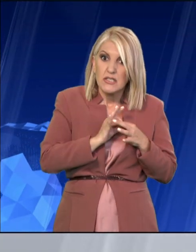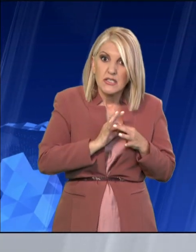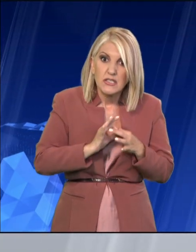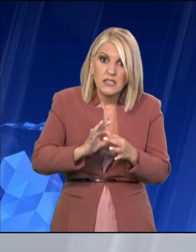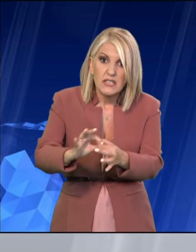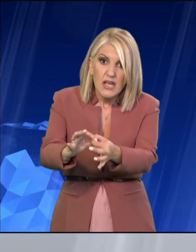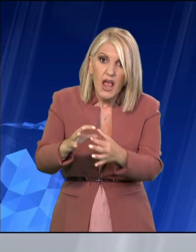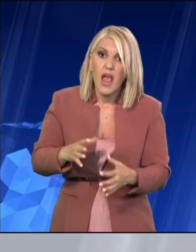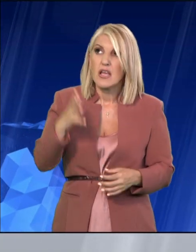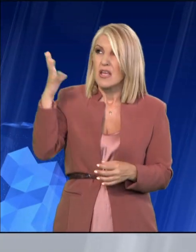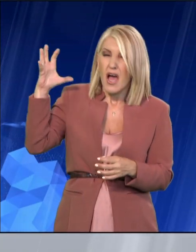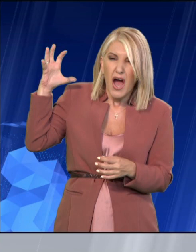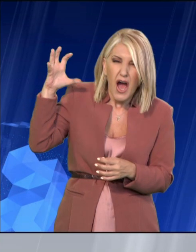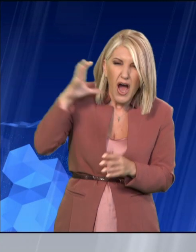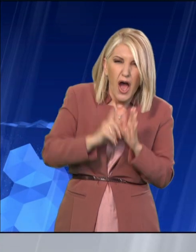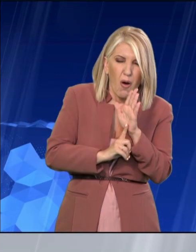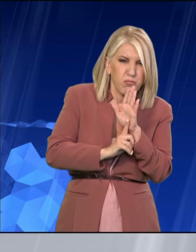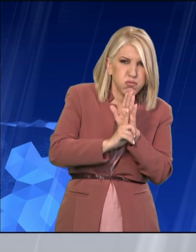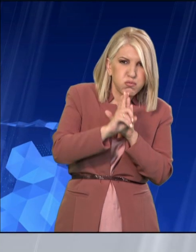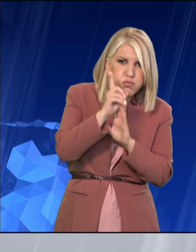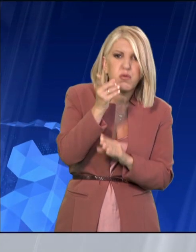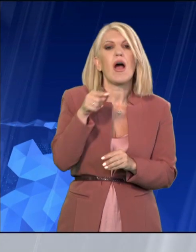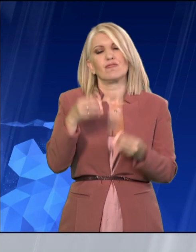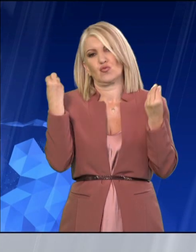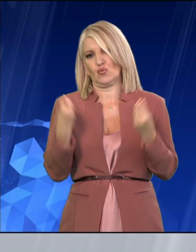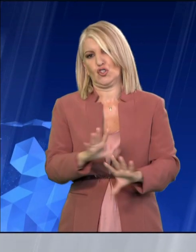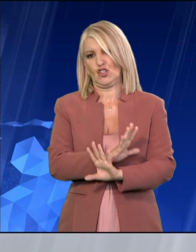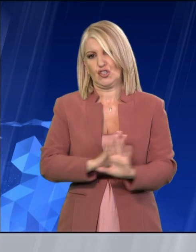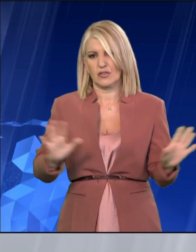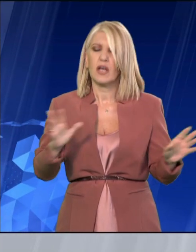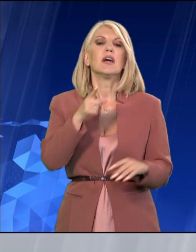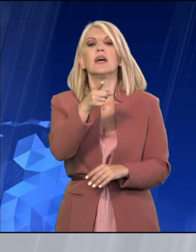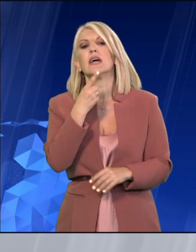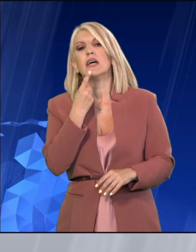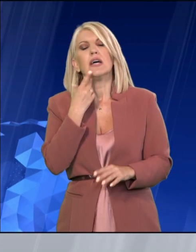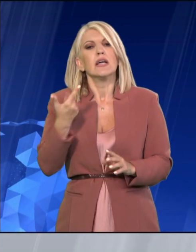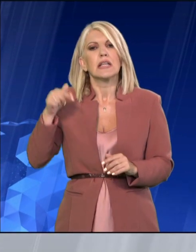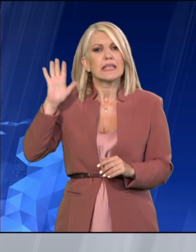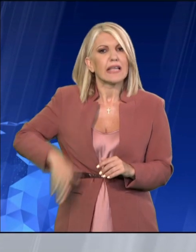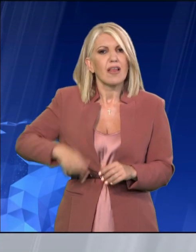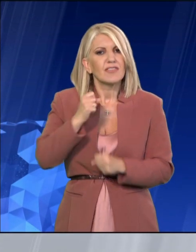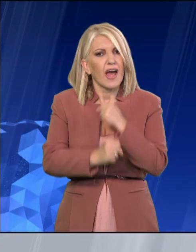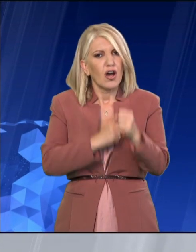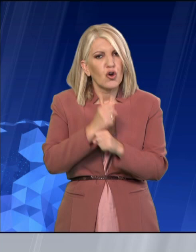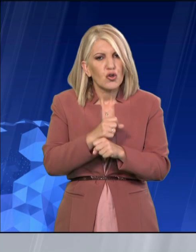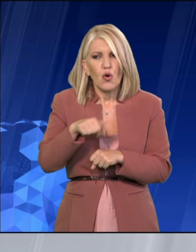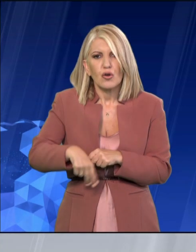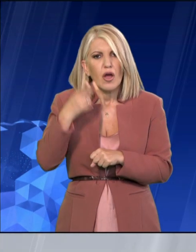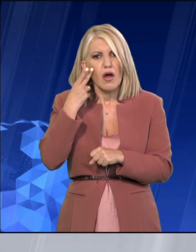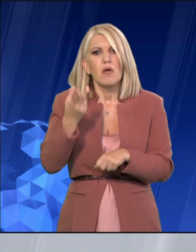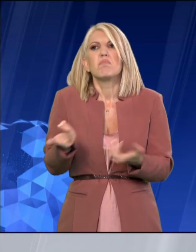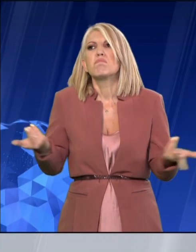τα ακραία φαινόμενα φαίνεται να έχουν όλο και μεγαλύτερη διάρκεια. Και πέρυσι τον Ιούλιο είχαμε παρατεταμένο